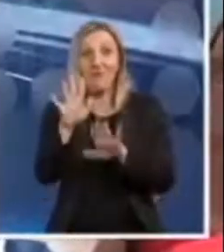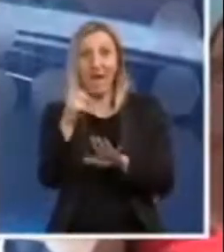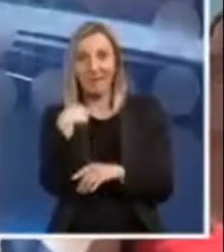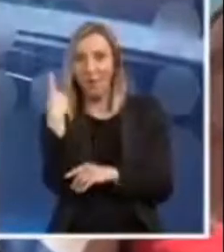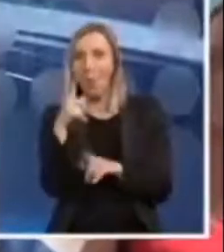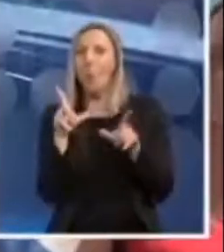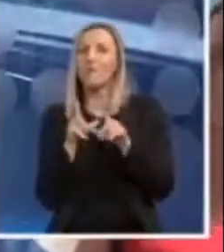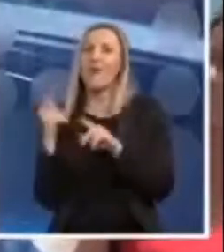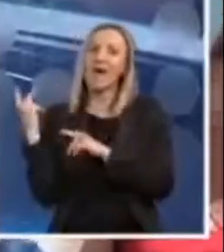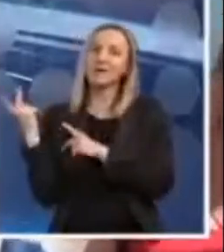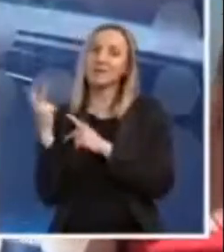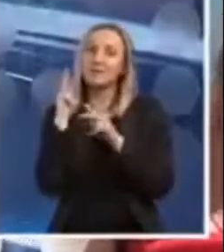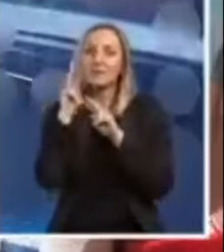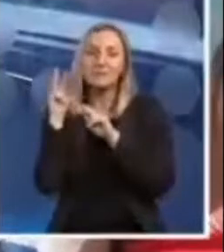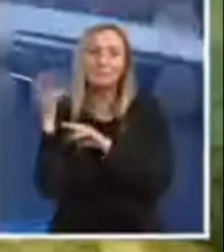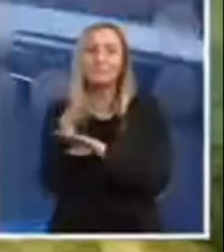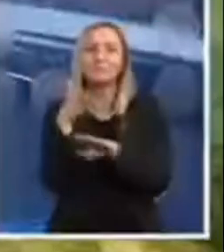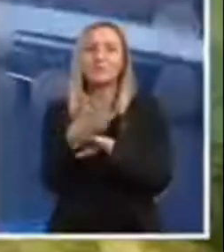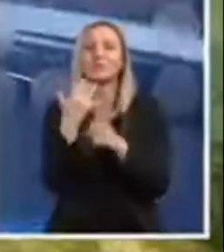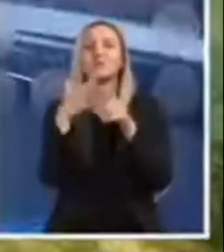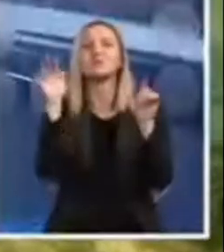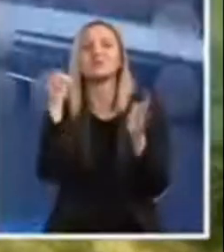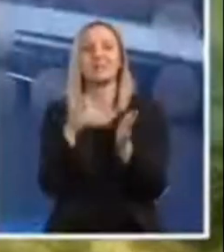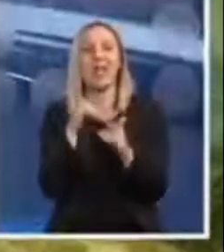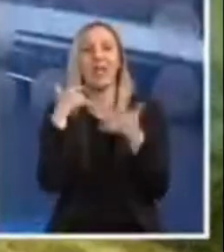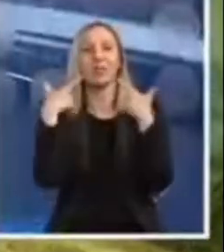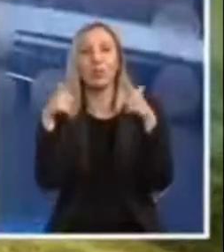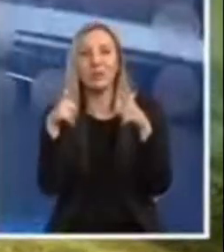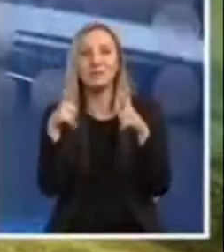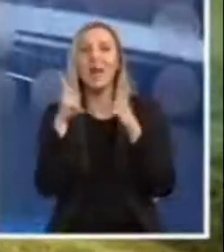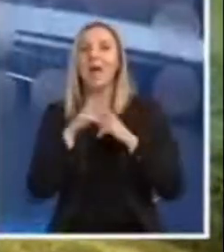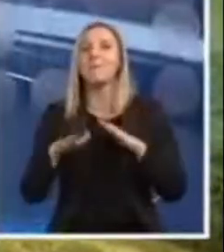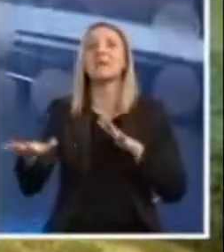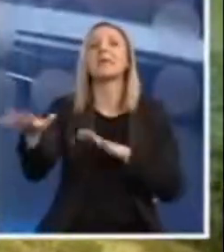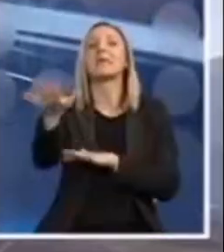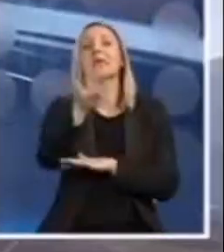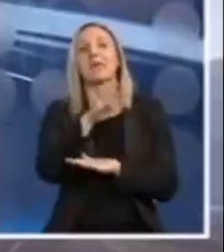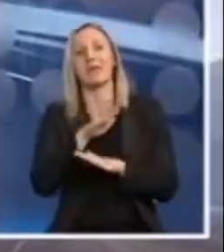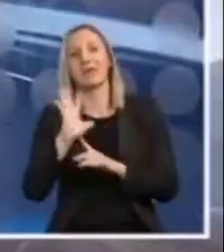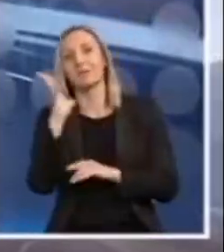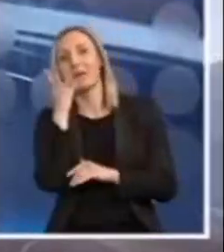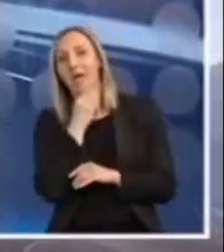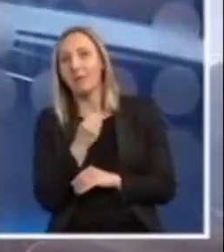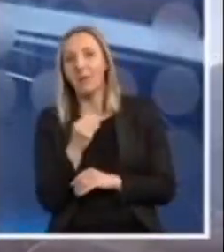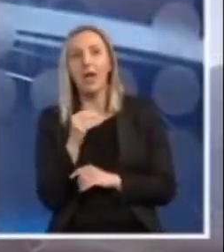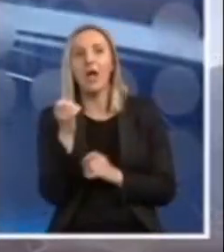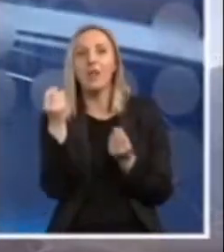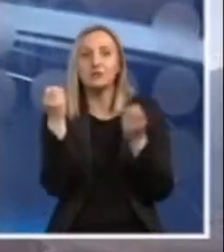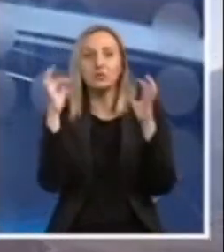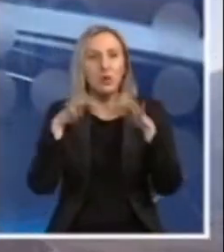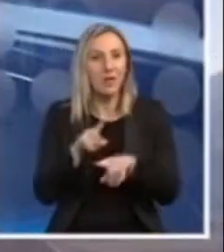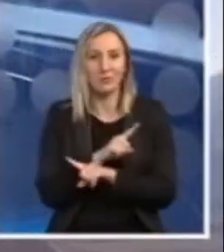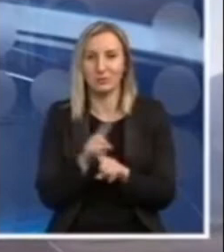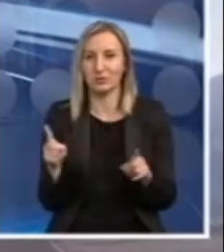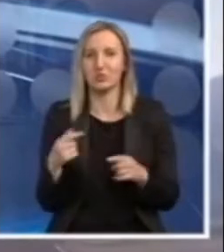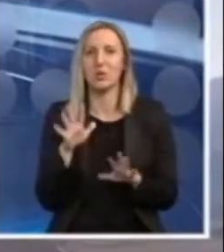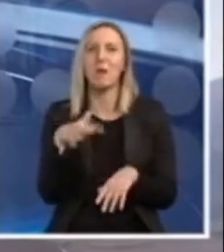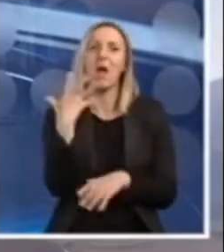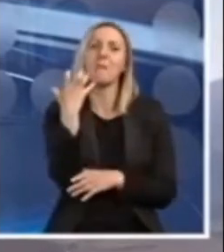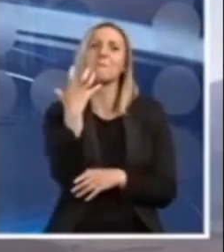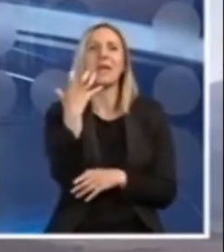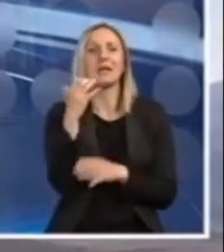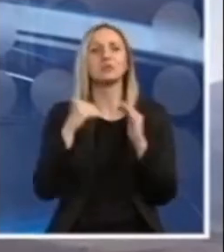sezoni poseti više od 16.000 turista, ali mir ovih nebeskih kraljeva ničim nije narušen. Imamo oko 500